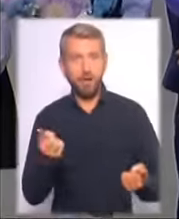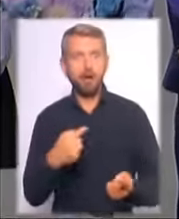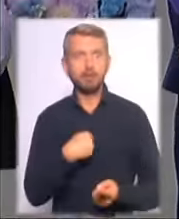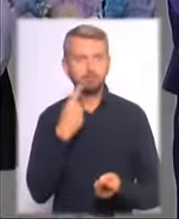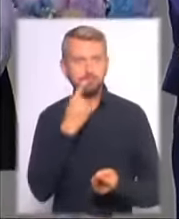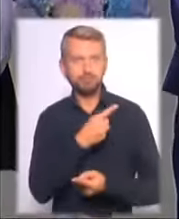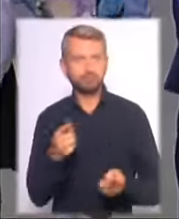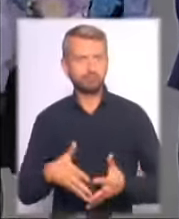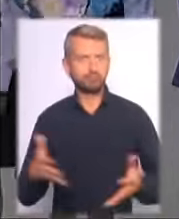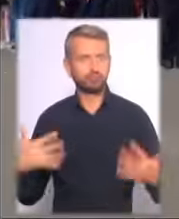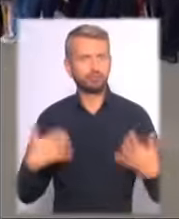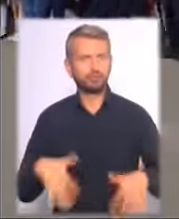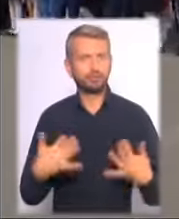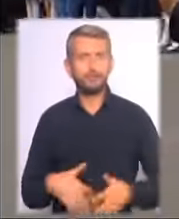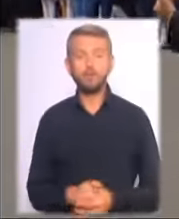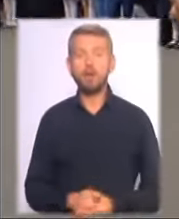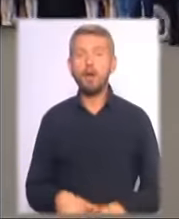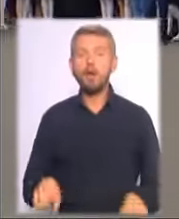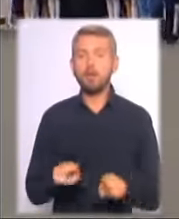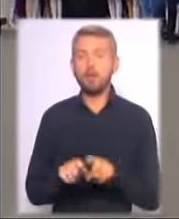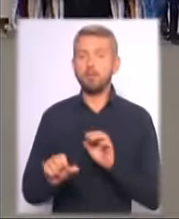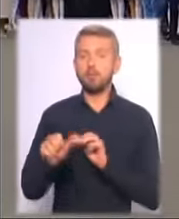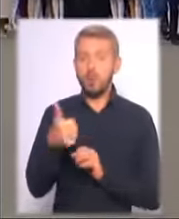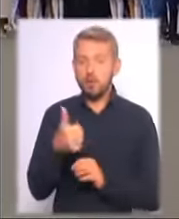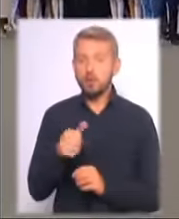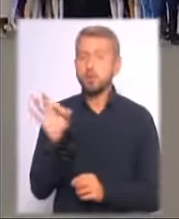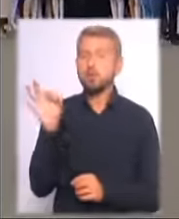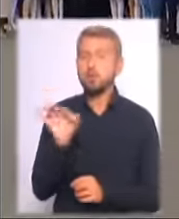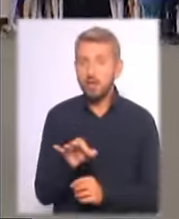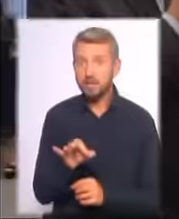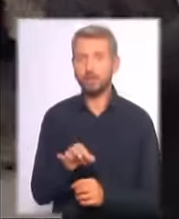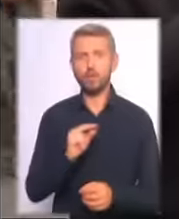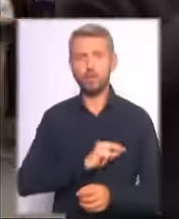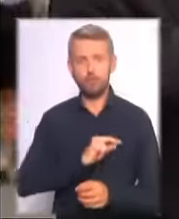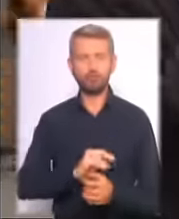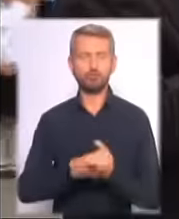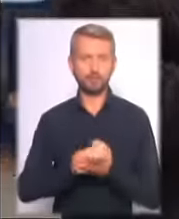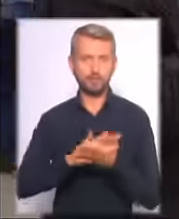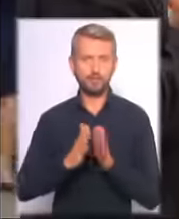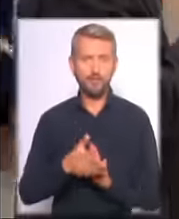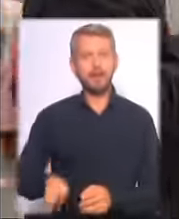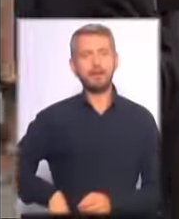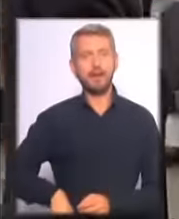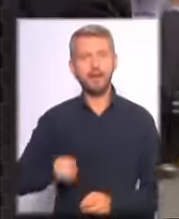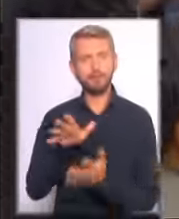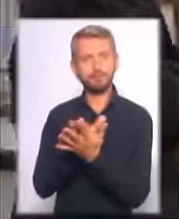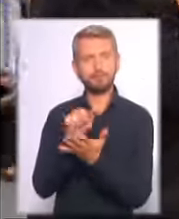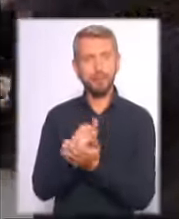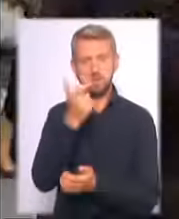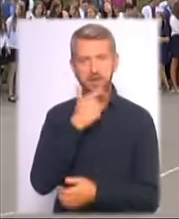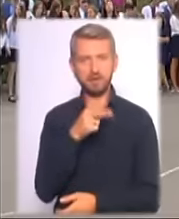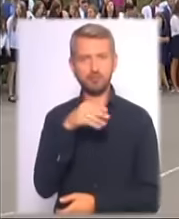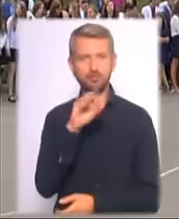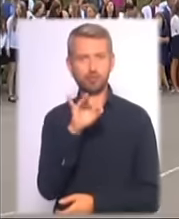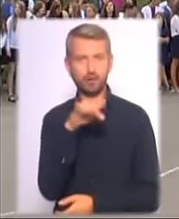Ось так, з першої жмиті, у робочу і водночас дружню атмосферу. Директор, якого діти шанобливо називають містер Джордж, каже, у